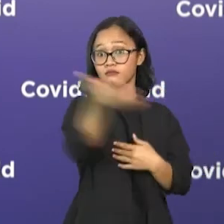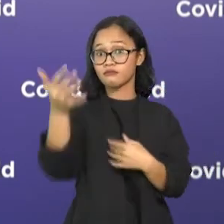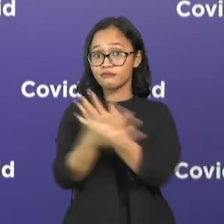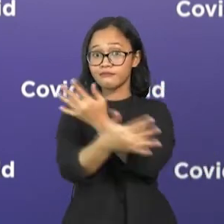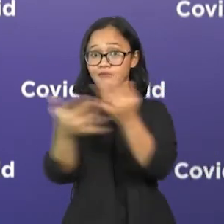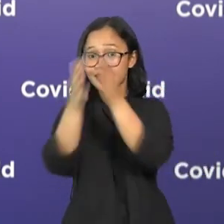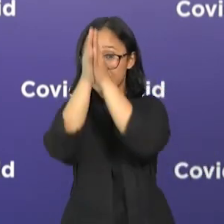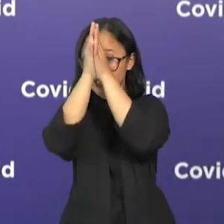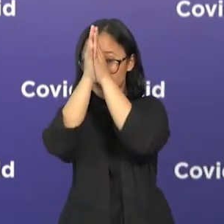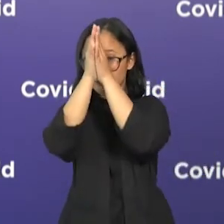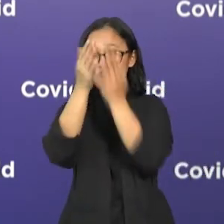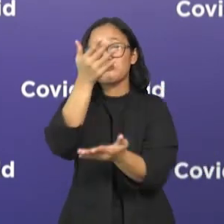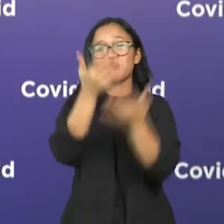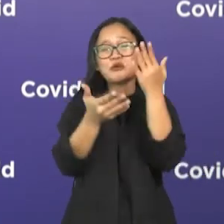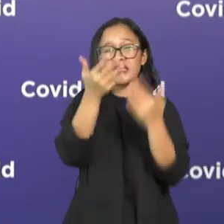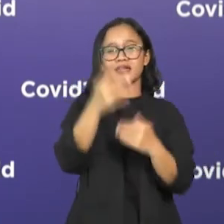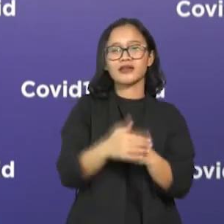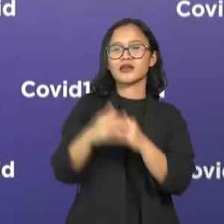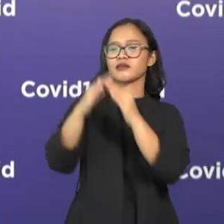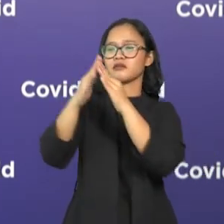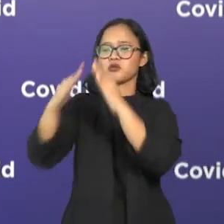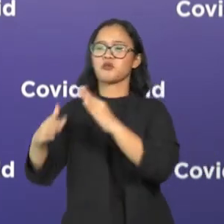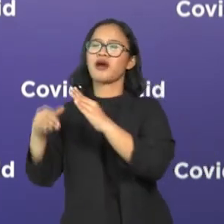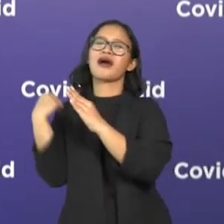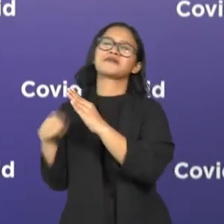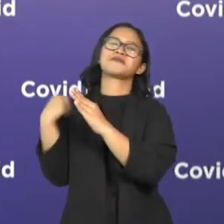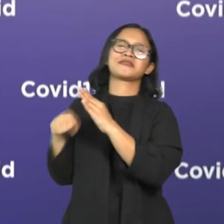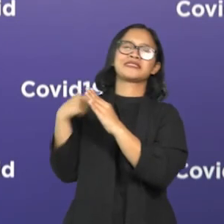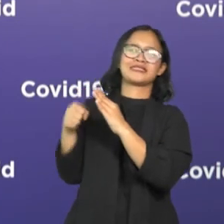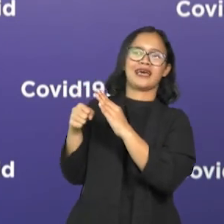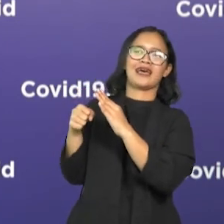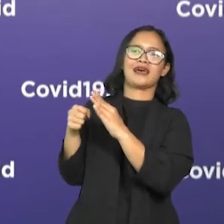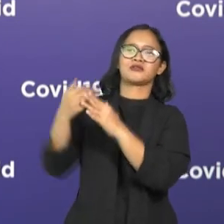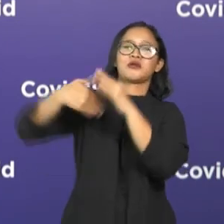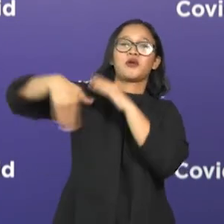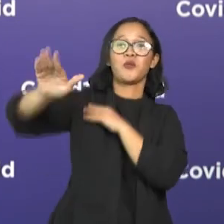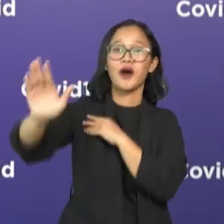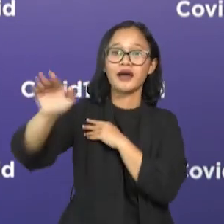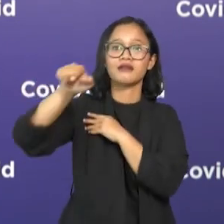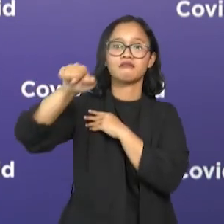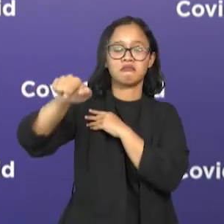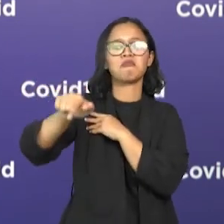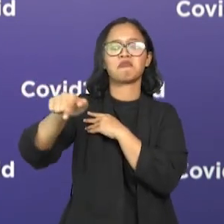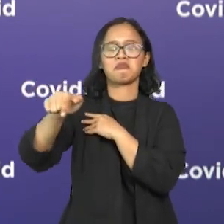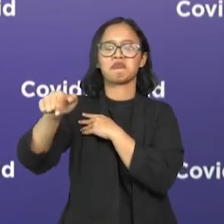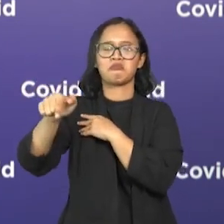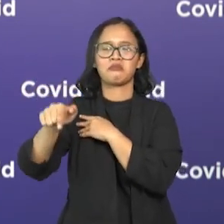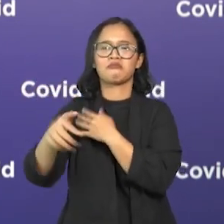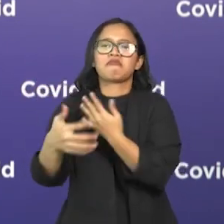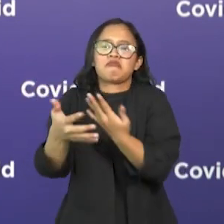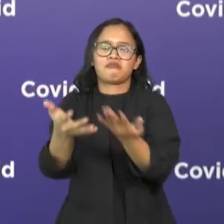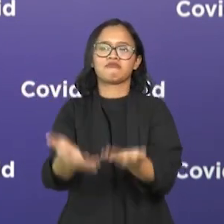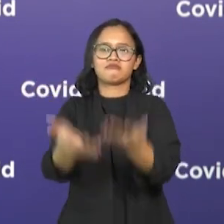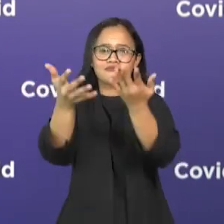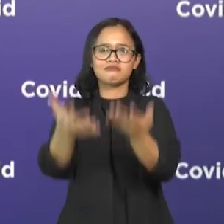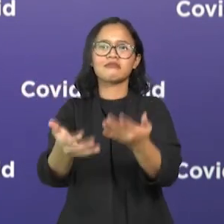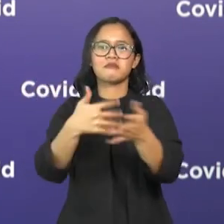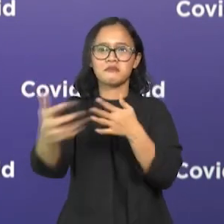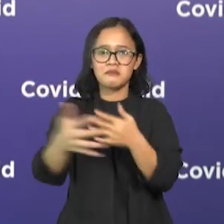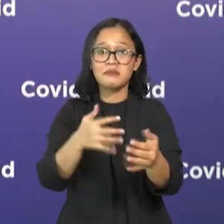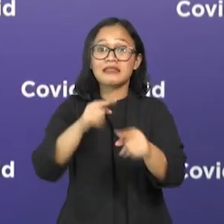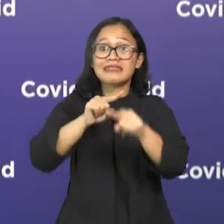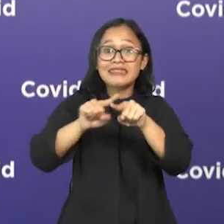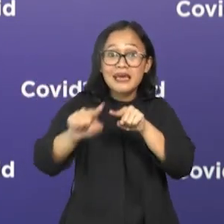perantauan, walaupun ada kesempatan untuk kita tetap berada di rumah, maka jangan juga kita